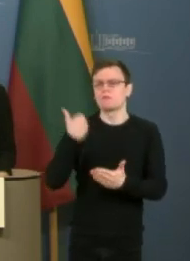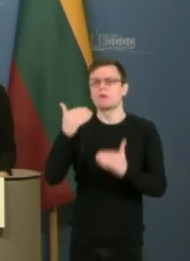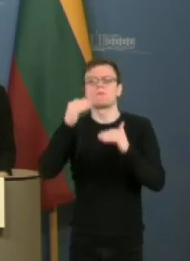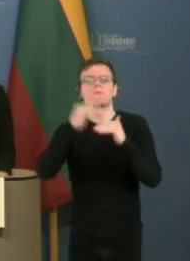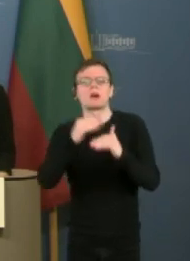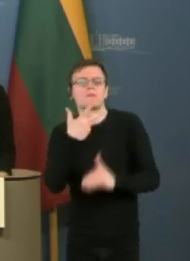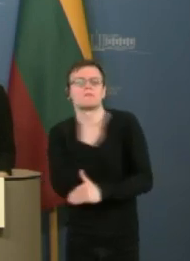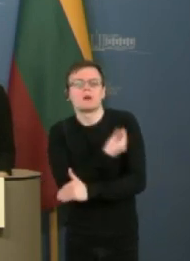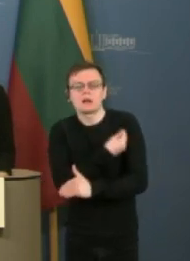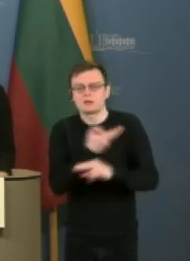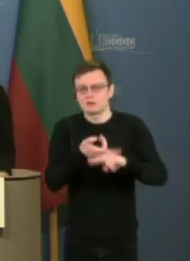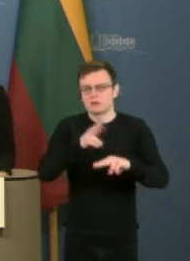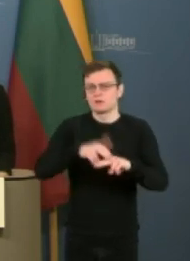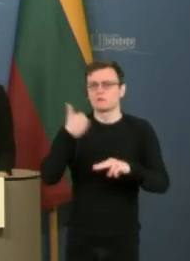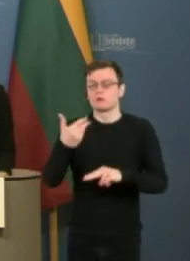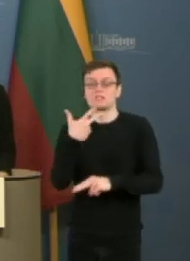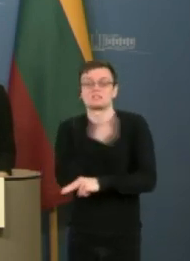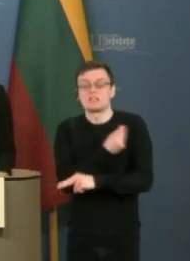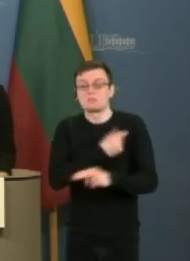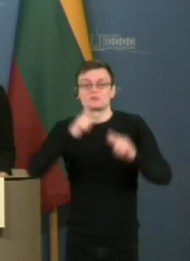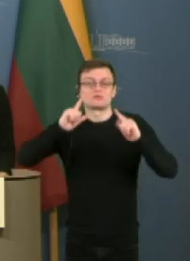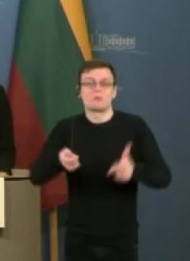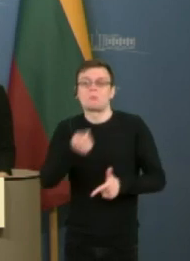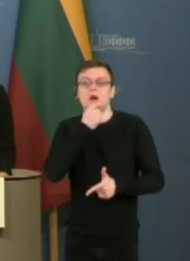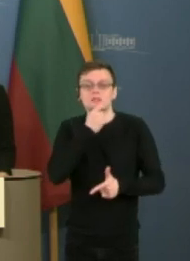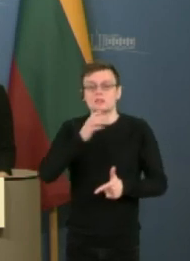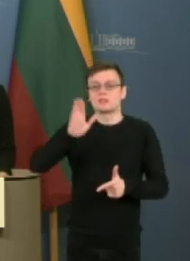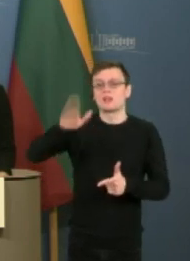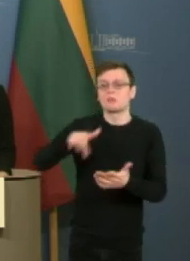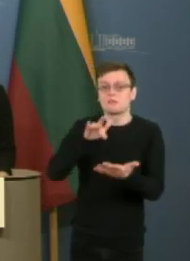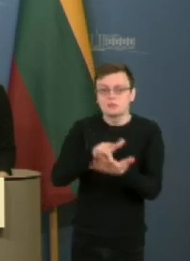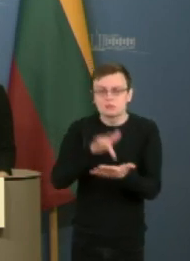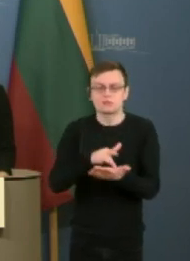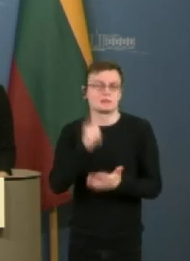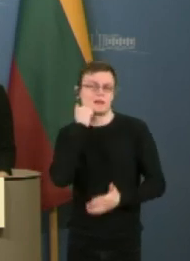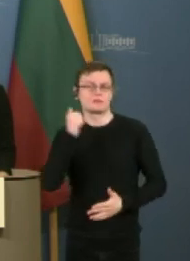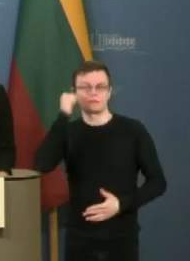vakciną, kur, na, skiepimuose aptimtis yra mažesnės nei šalies vidurkis. Ačiū.